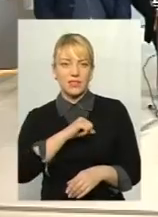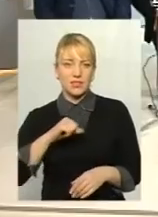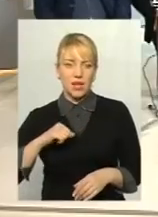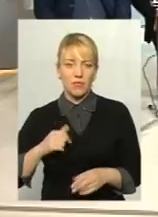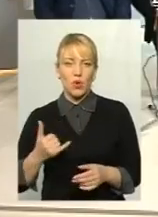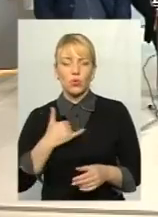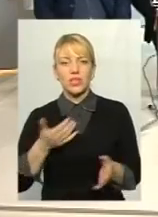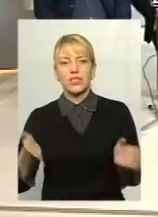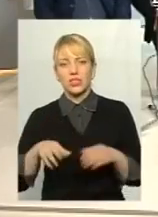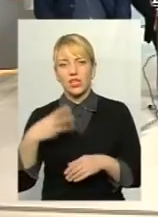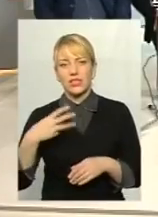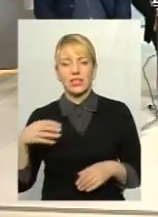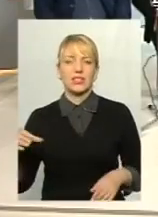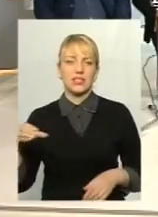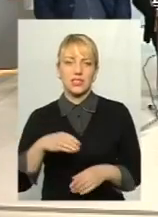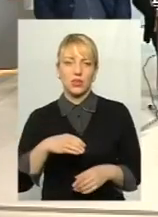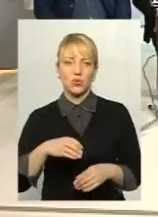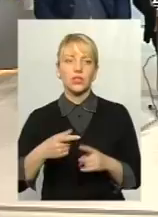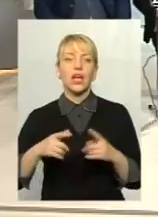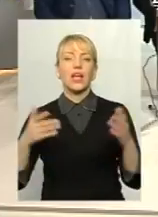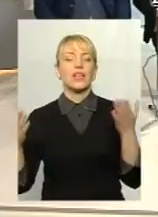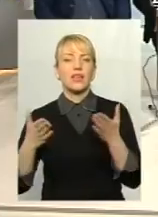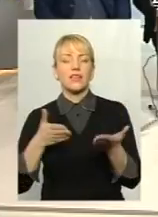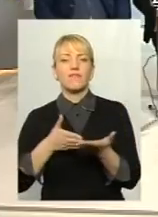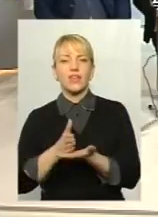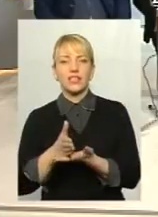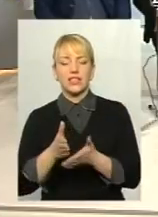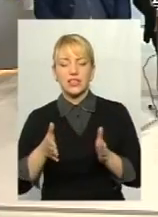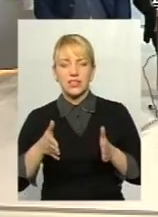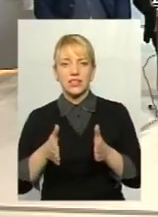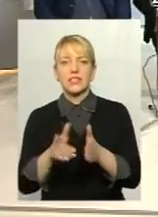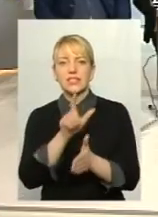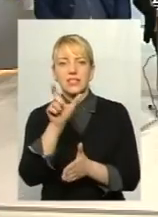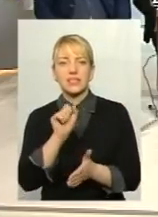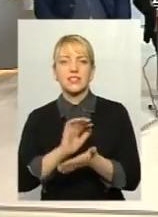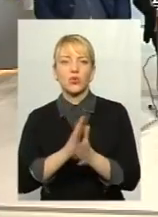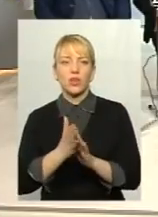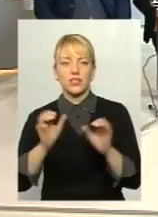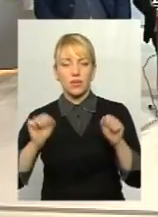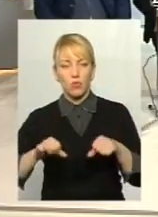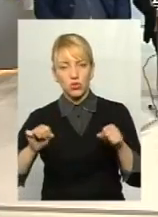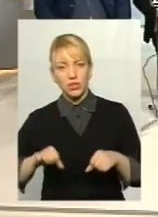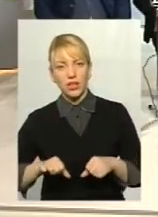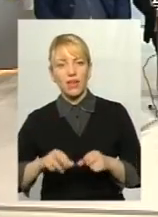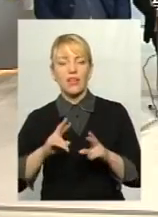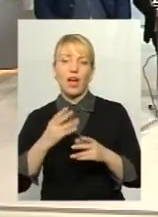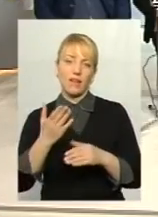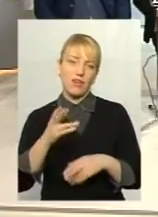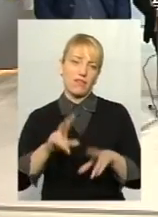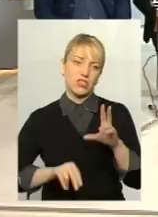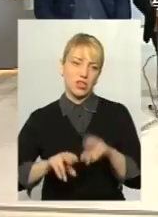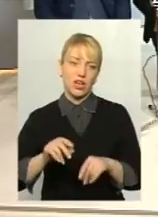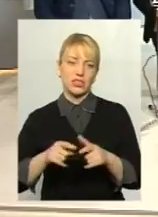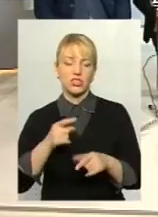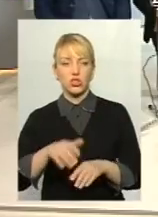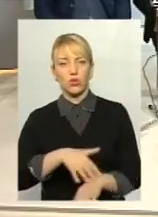буквально 30 секунд. Який вихід з ситуації можливий? І як Ви вважаєте, чи